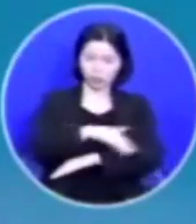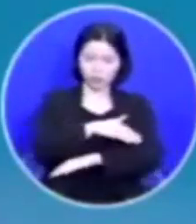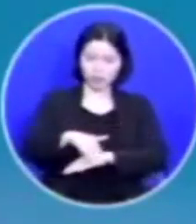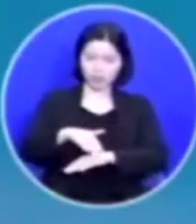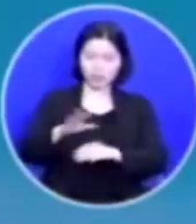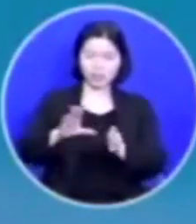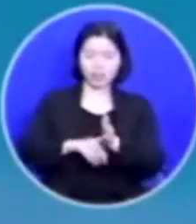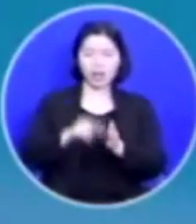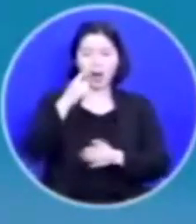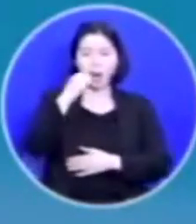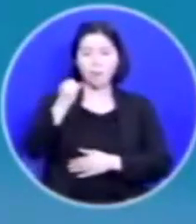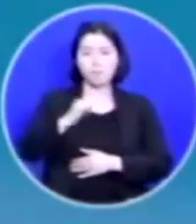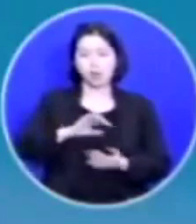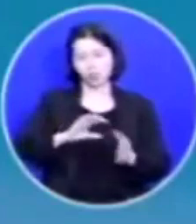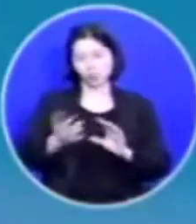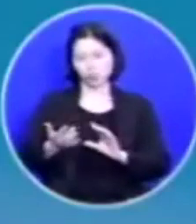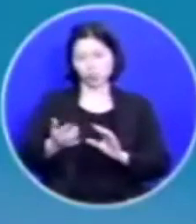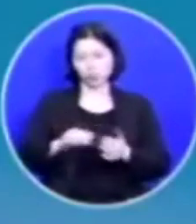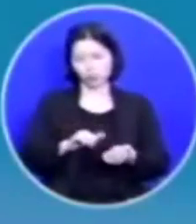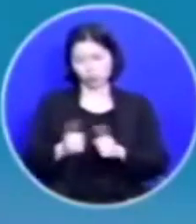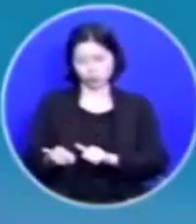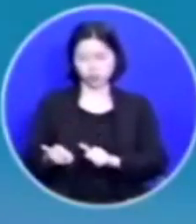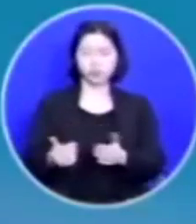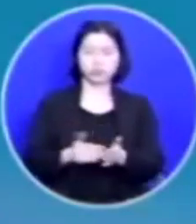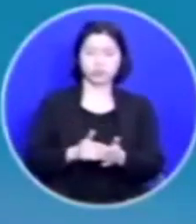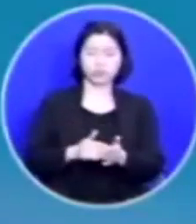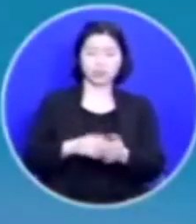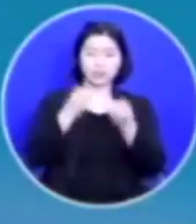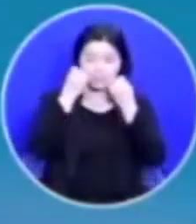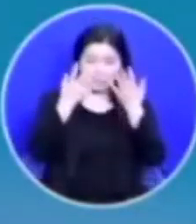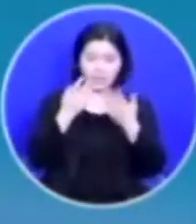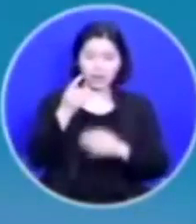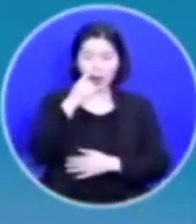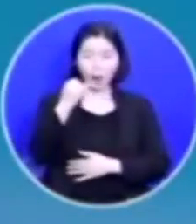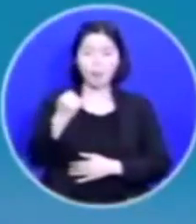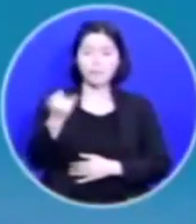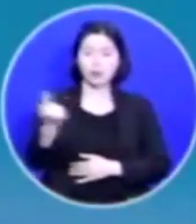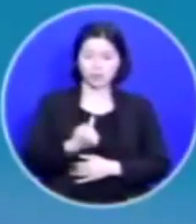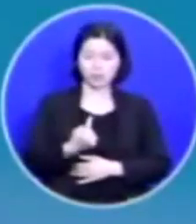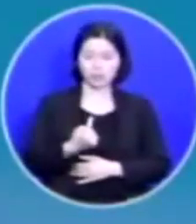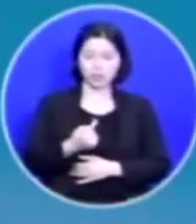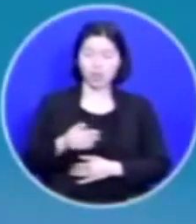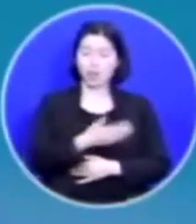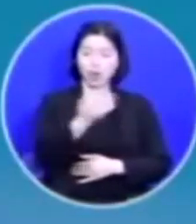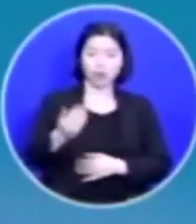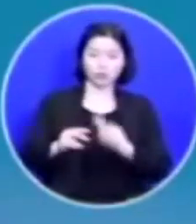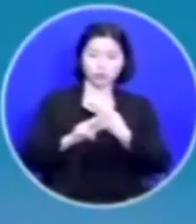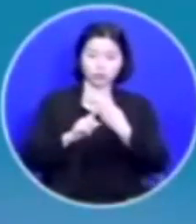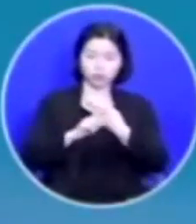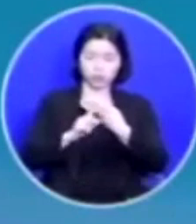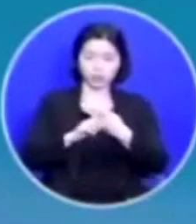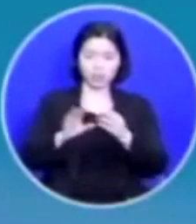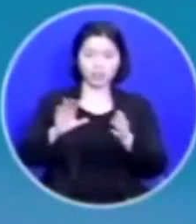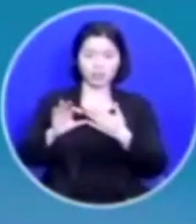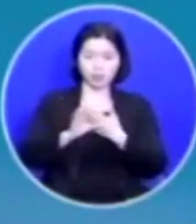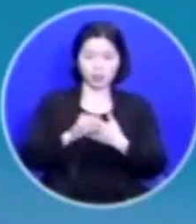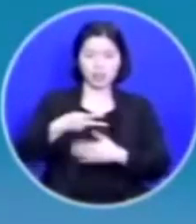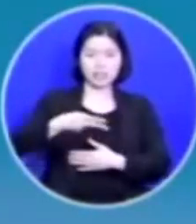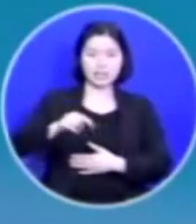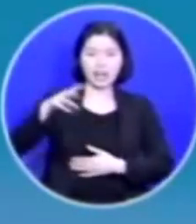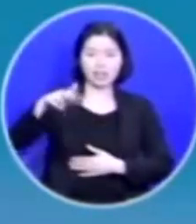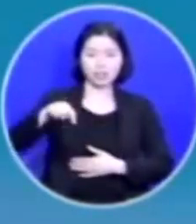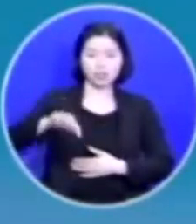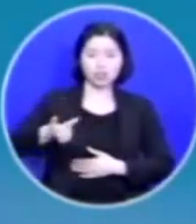돌아가셨습니다 새어머니가 오셨어요 여러분 중학생 때라는 것은 사춘기 때라는 뜻이죠